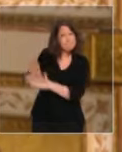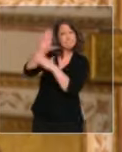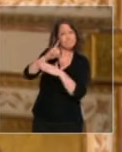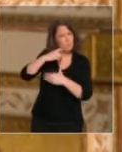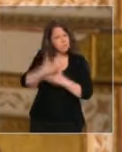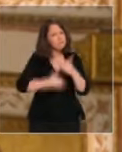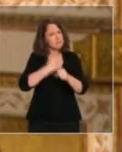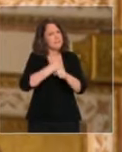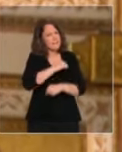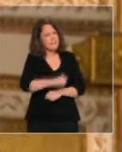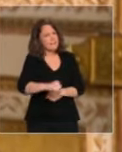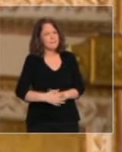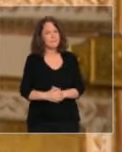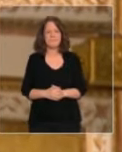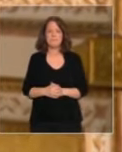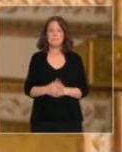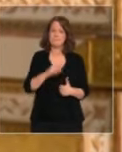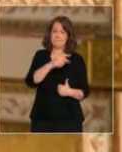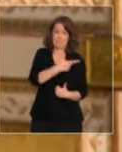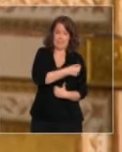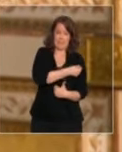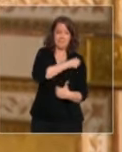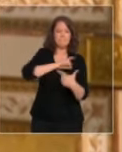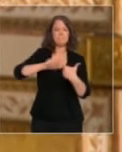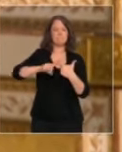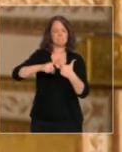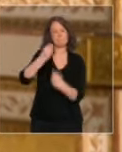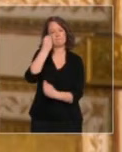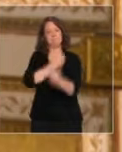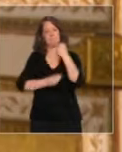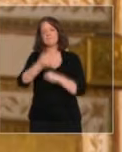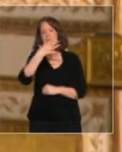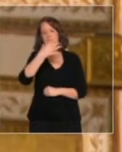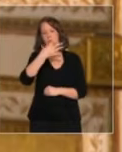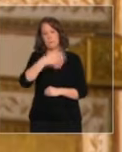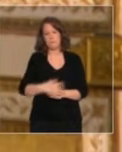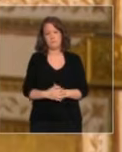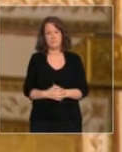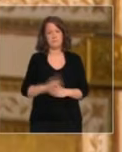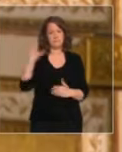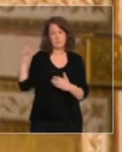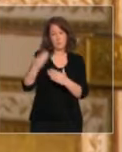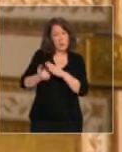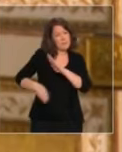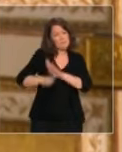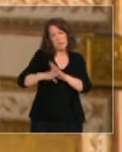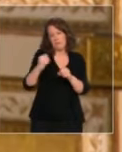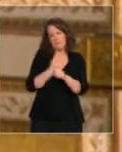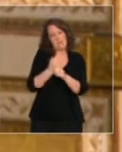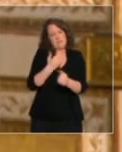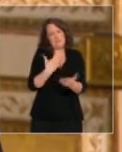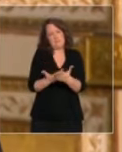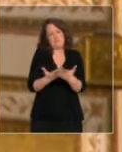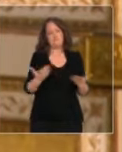voie, ce sont les traitements. Nous y travaillons depuis le premier jour. Il y a eu, je le sais, beaucoup de